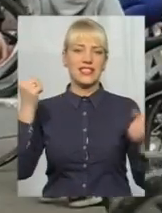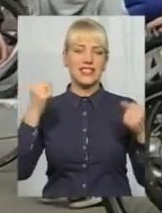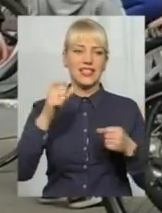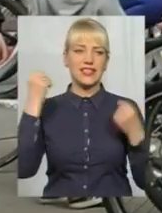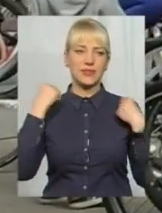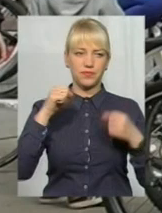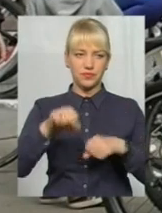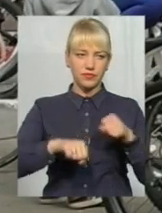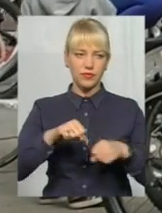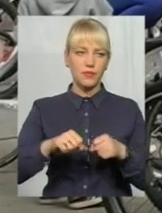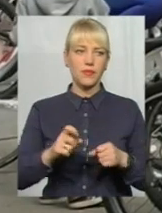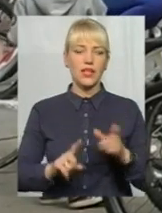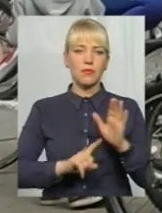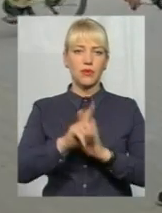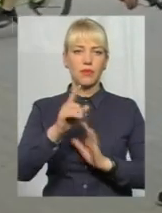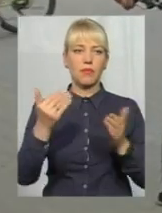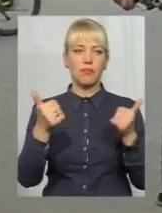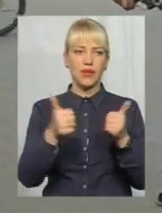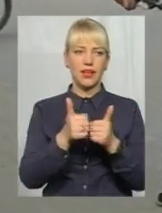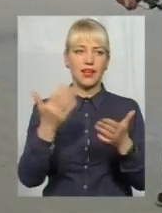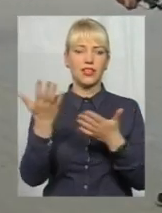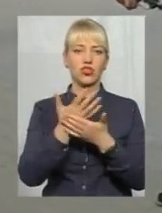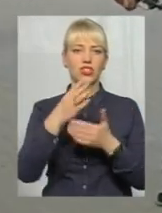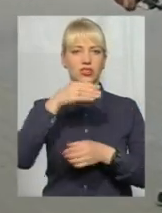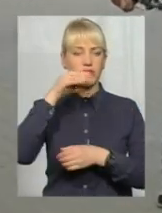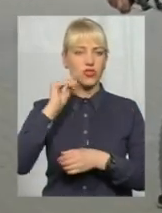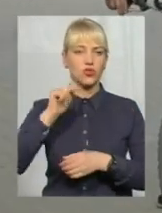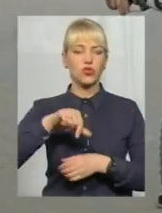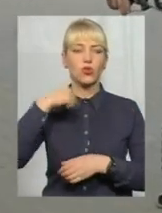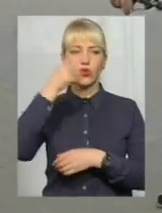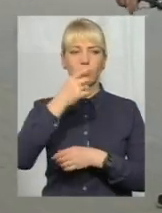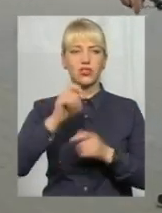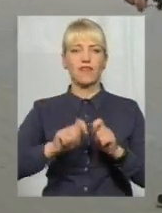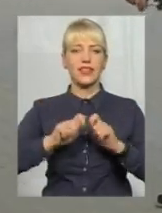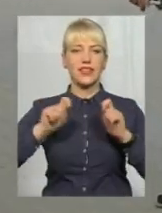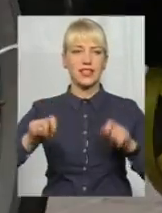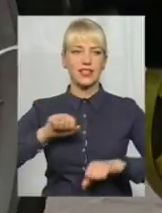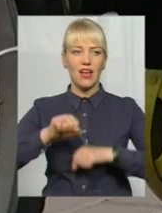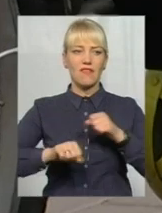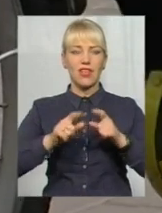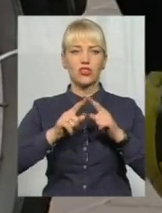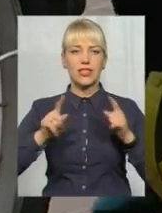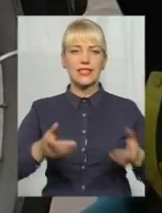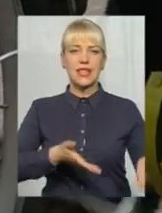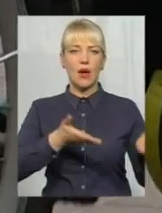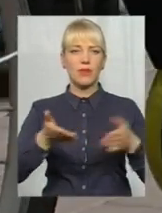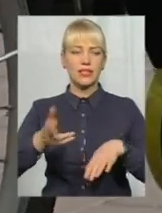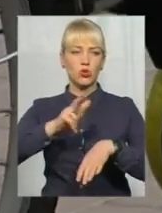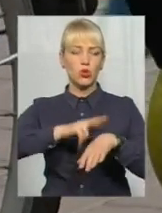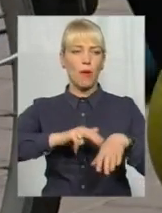велолюбителі зібралися біля кінотеатру імені Тараса Шевченка. Цьогоріч на відкриття велосезону запросили патрульних, розповідає